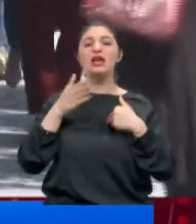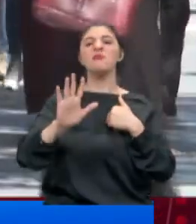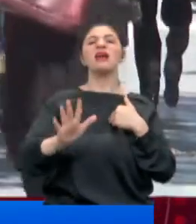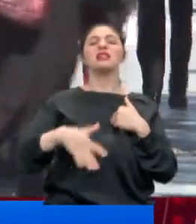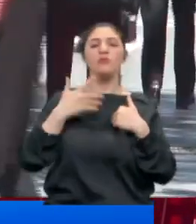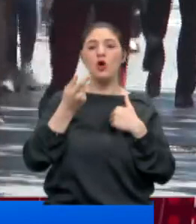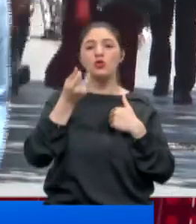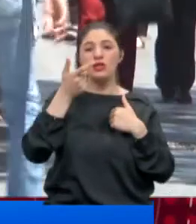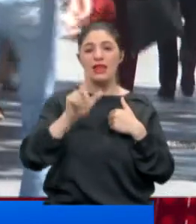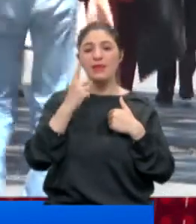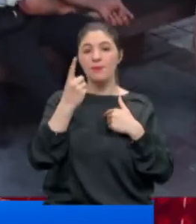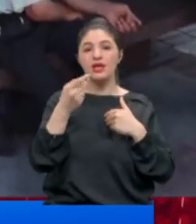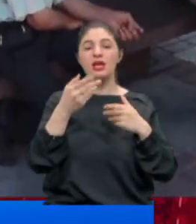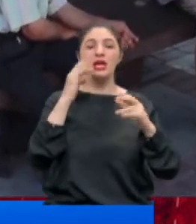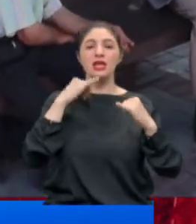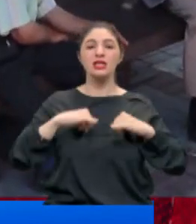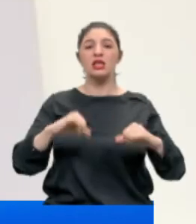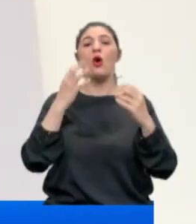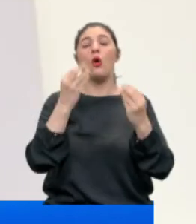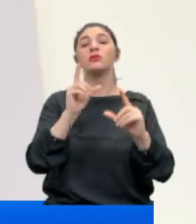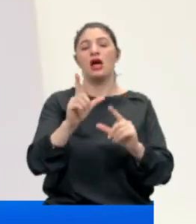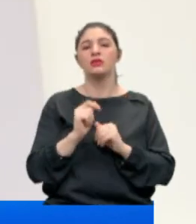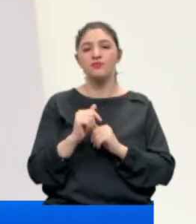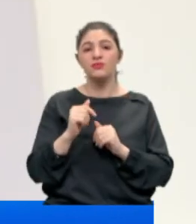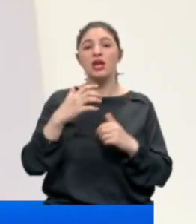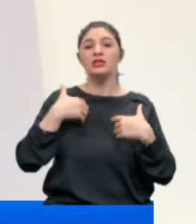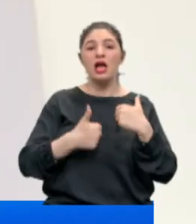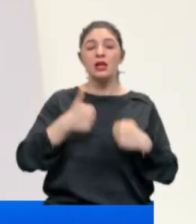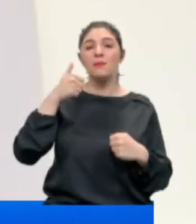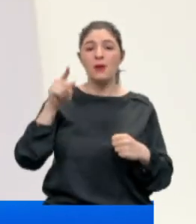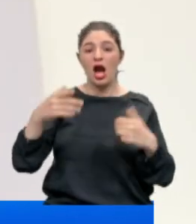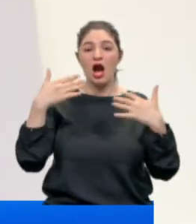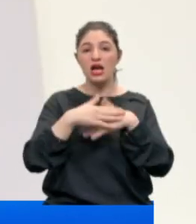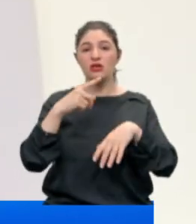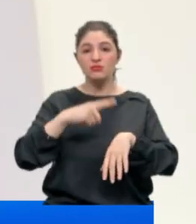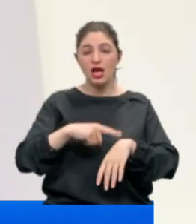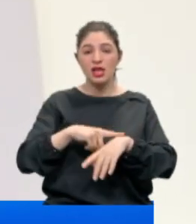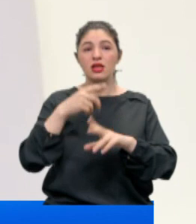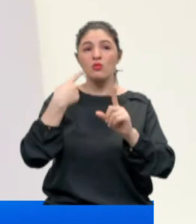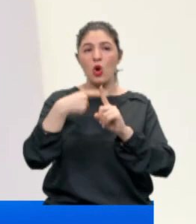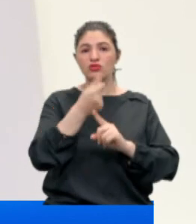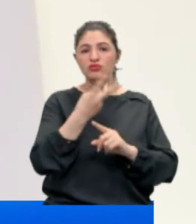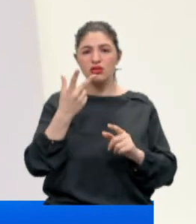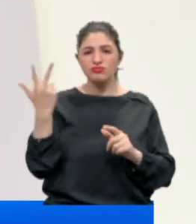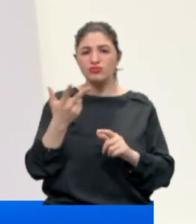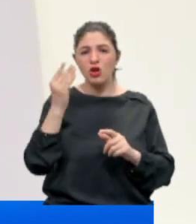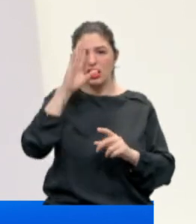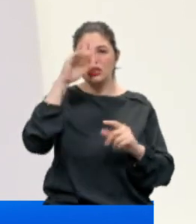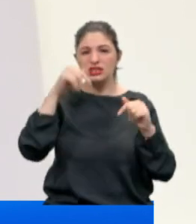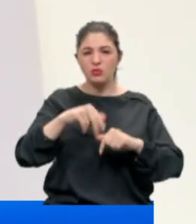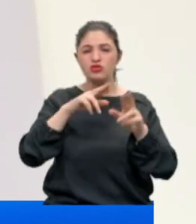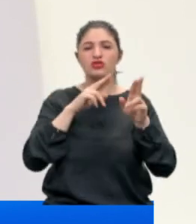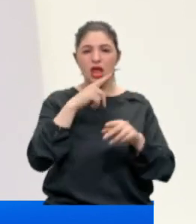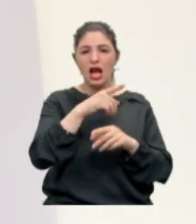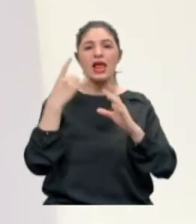ücretli bir istirahatte tutulmalı. Sağlık Bakanı Fahrettin Koca akşam saatlerinde vaka artışı en fazla olan İstanbul,